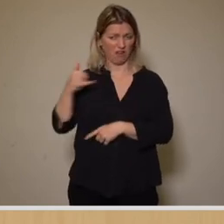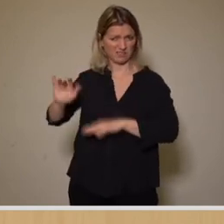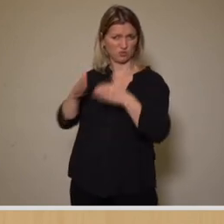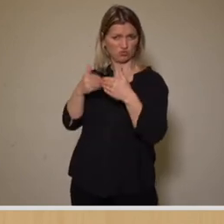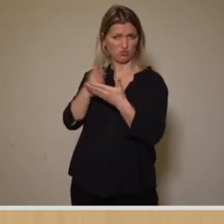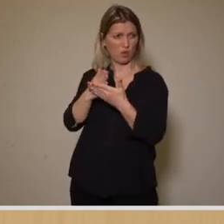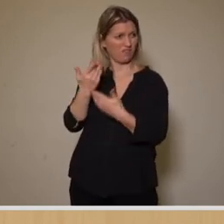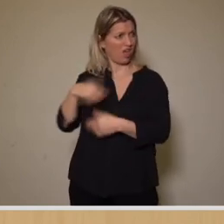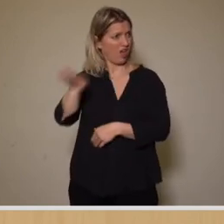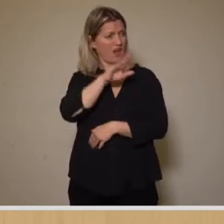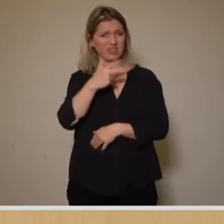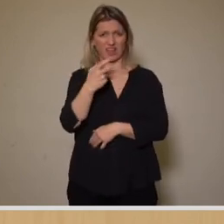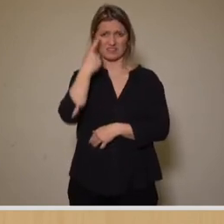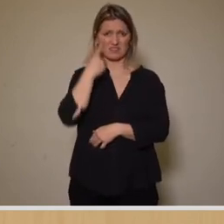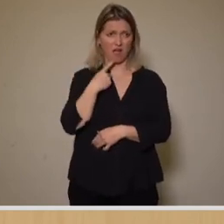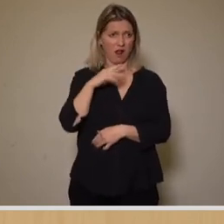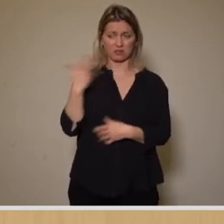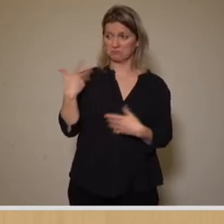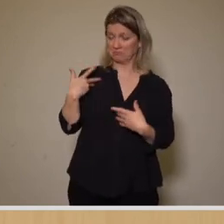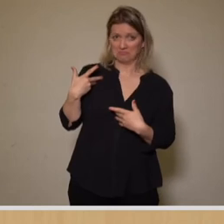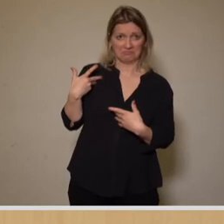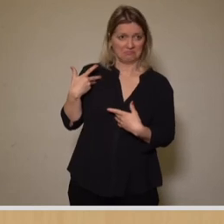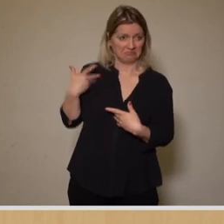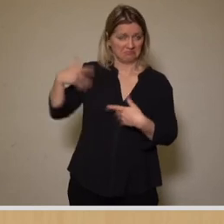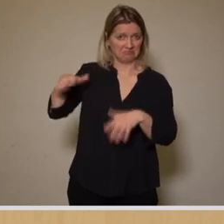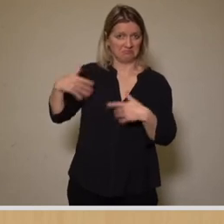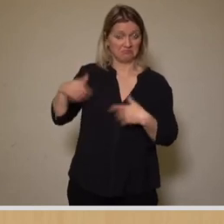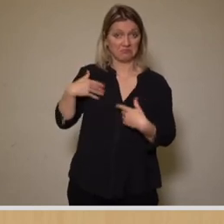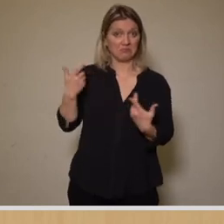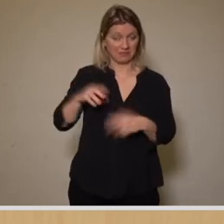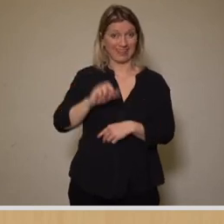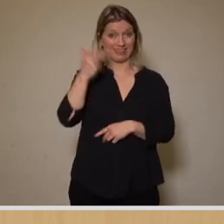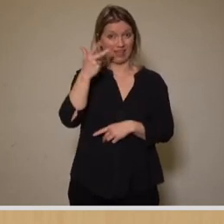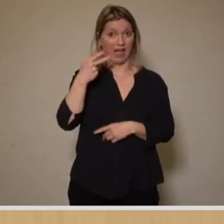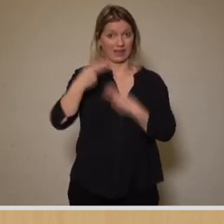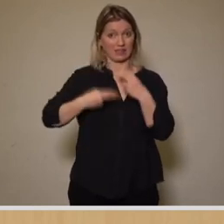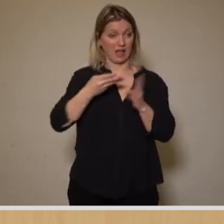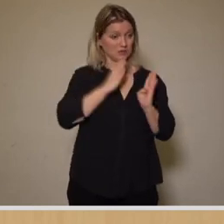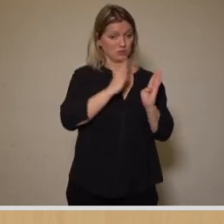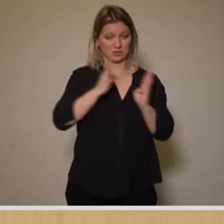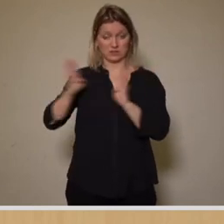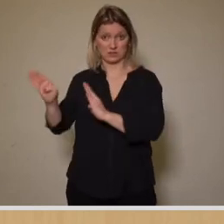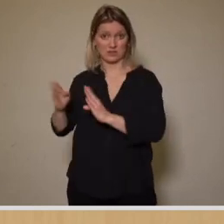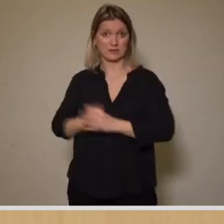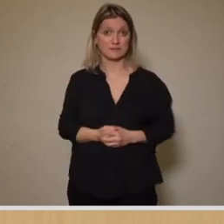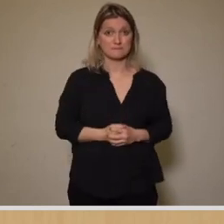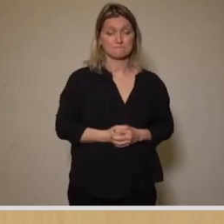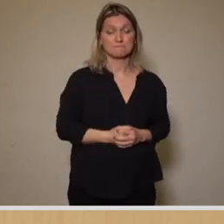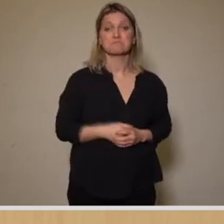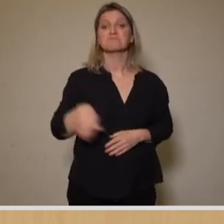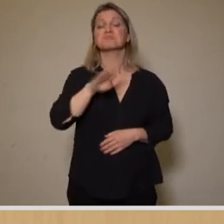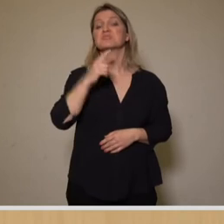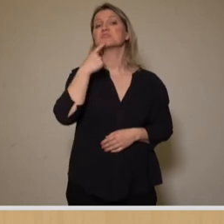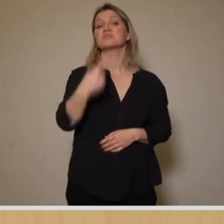30 haben alle keinen Bezug mehr dazu. Das sind drei Dekaden. Das muss man sich auf der Zunge zergehen lassen. Die sagen,